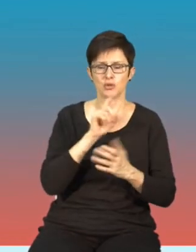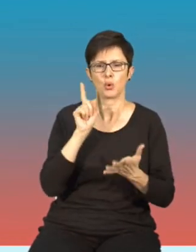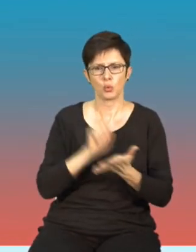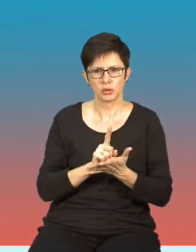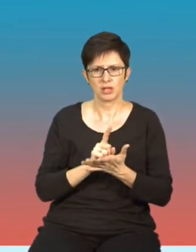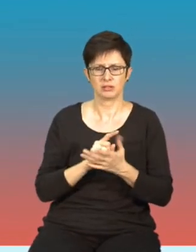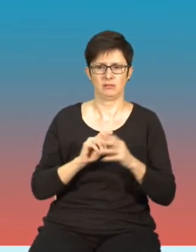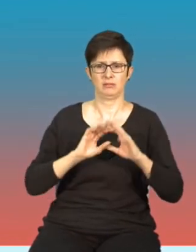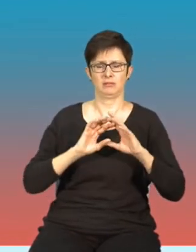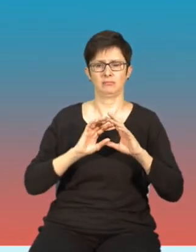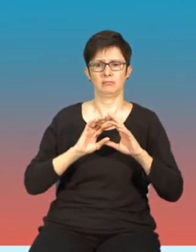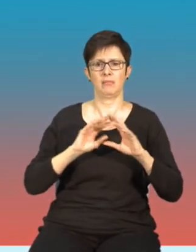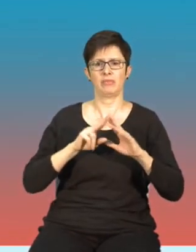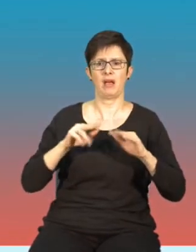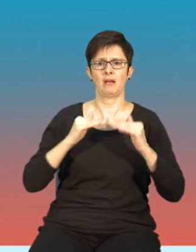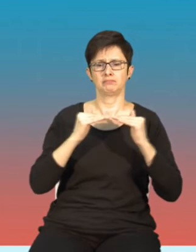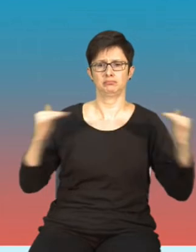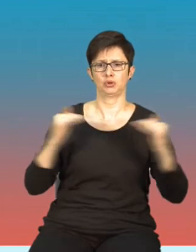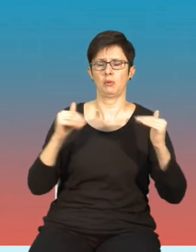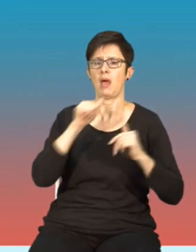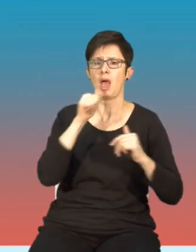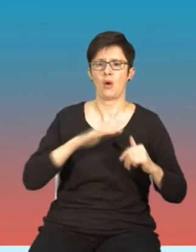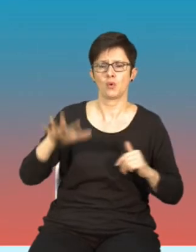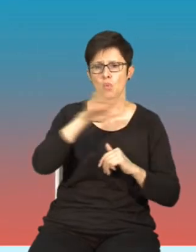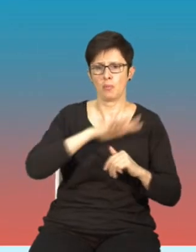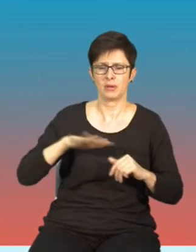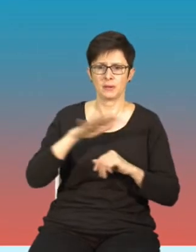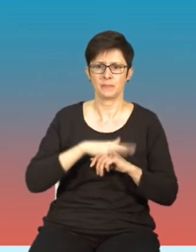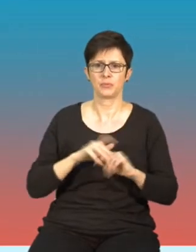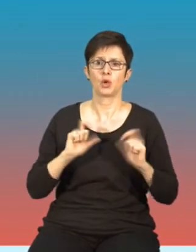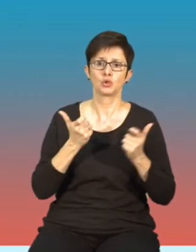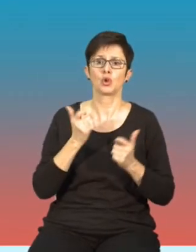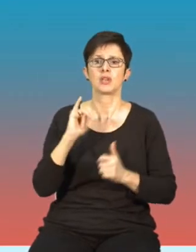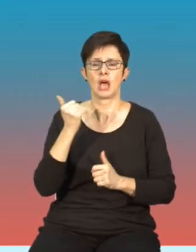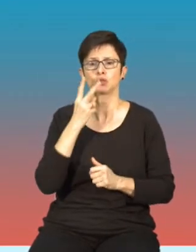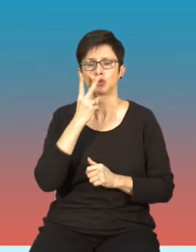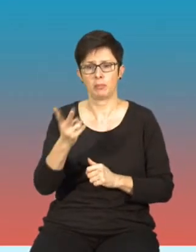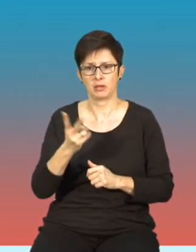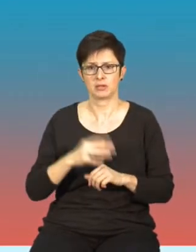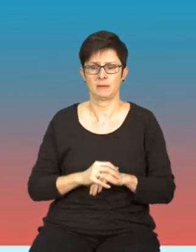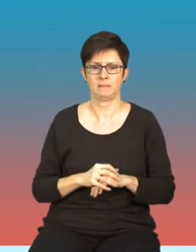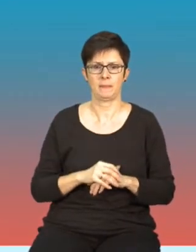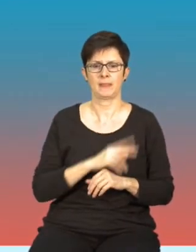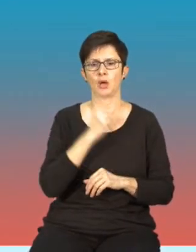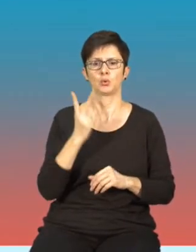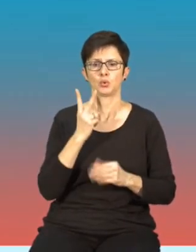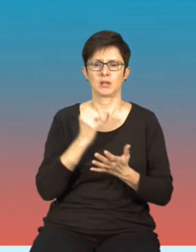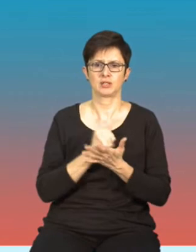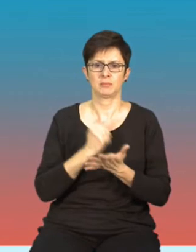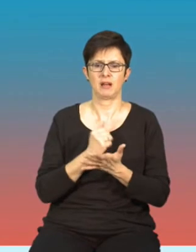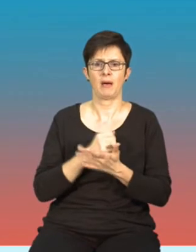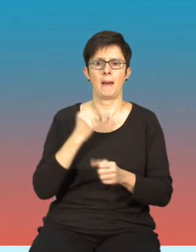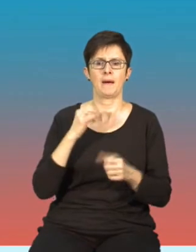wspólnymi siłami na arenie europejskiej. Co i jak zobaczymy. Druga kwestia współpraca